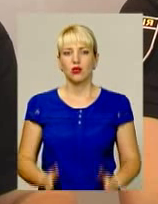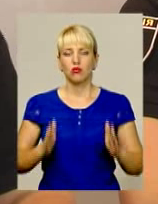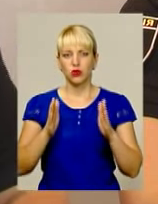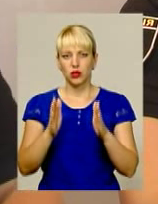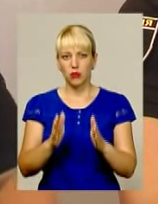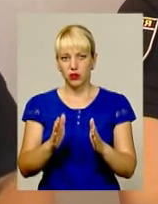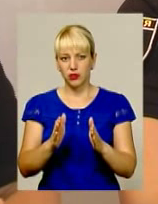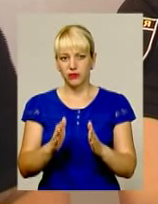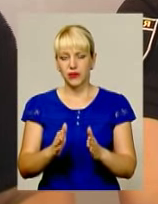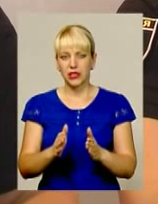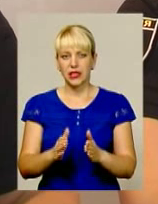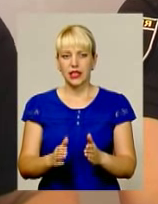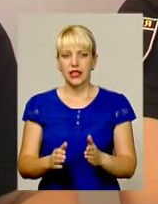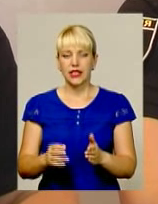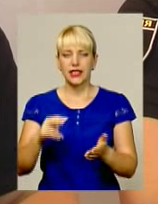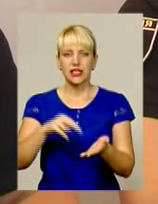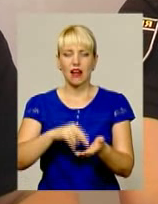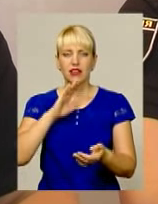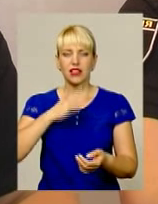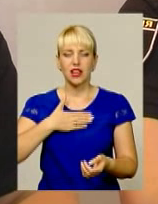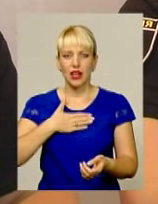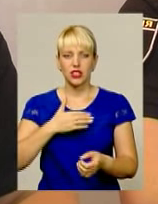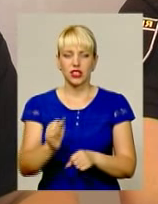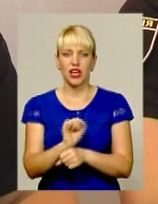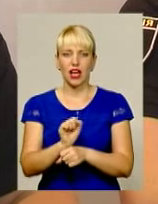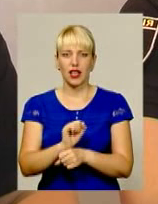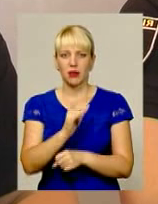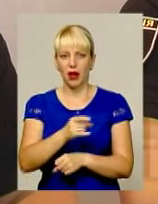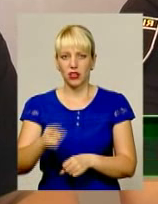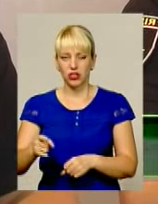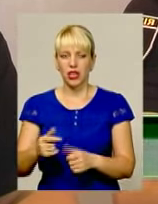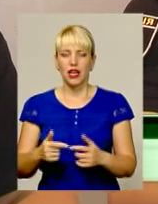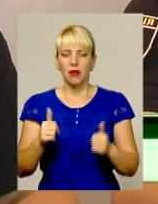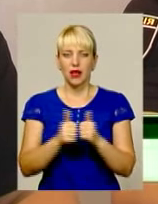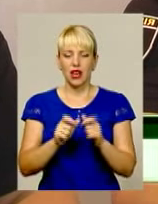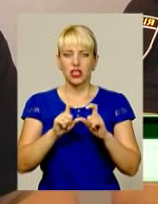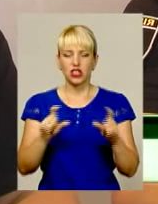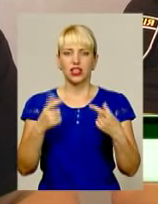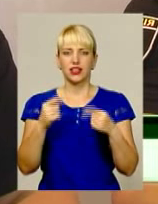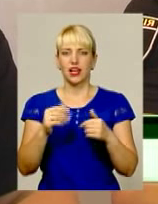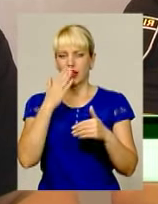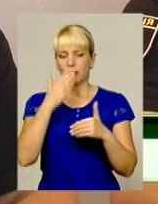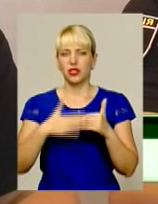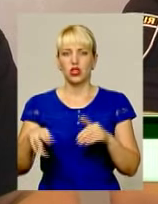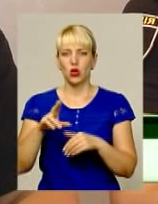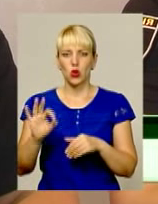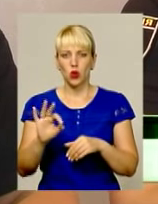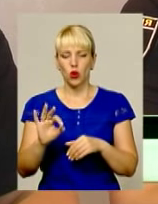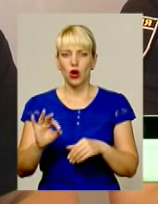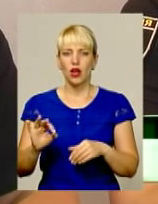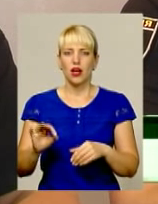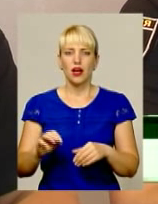Будемо ставити наші екіпажі біля шкіл, які наближені до приїжджої частини,